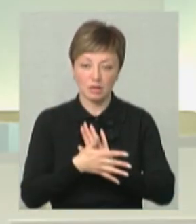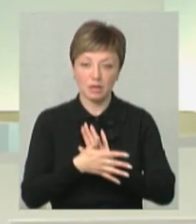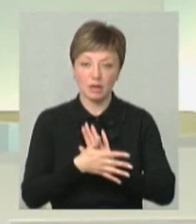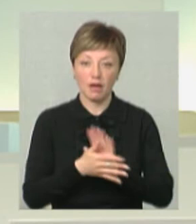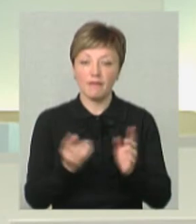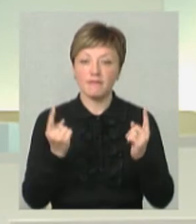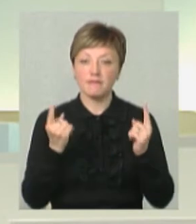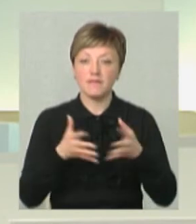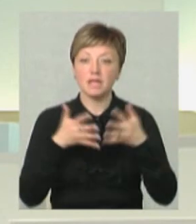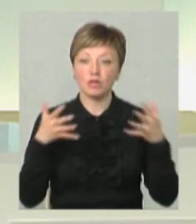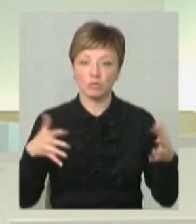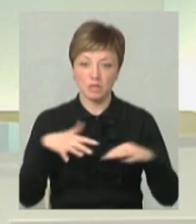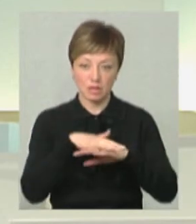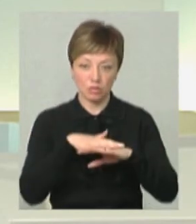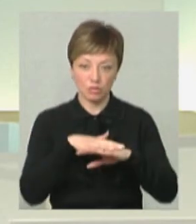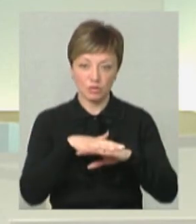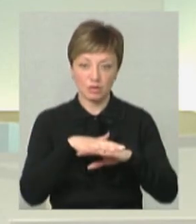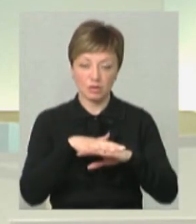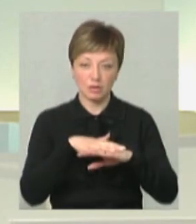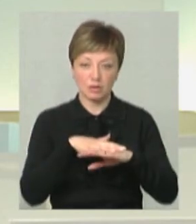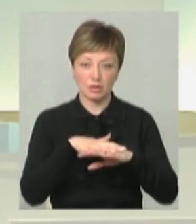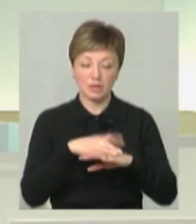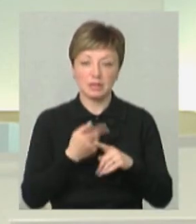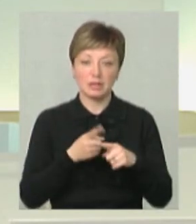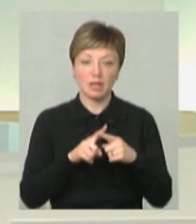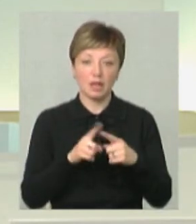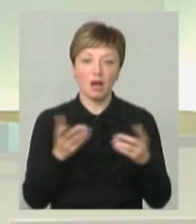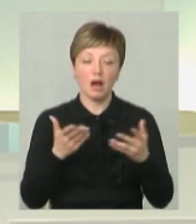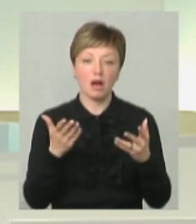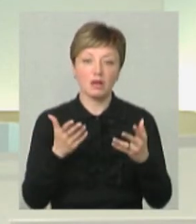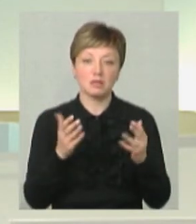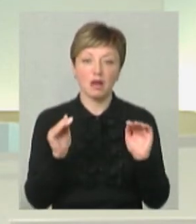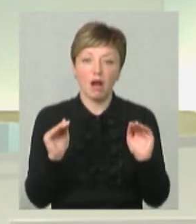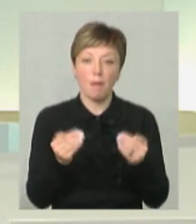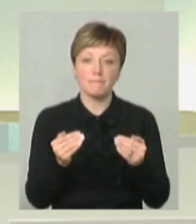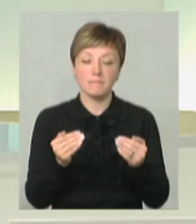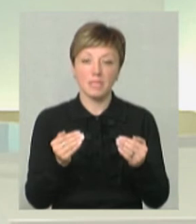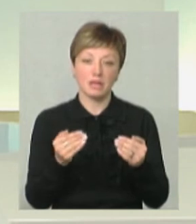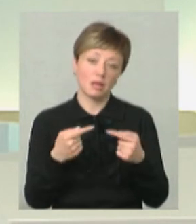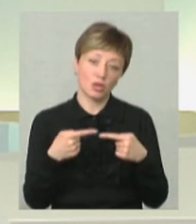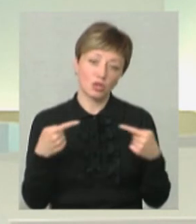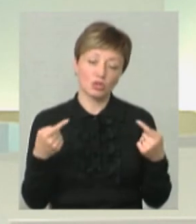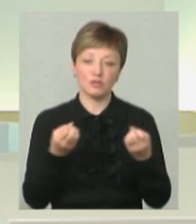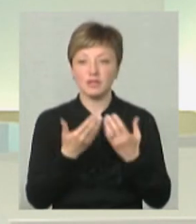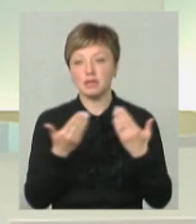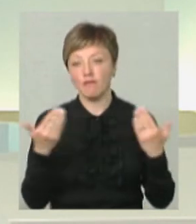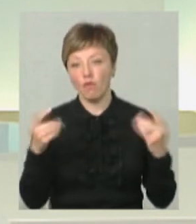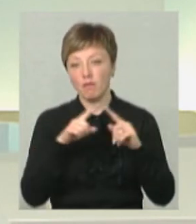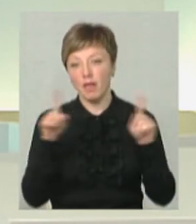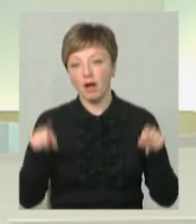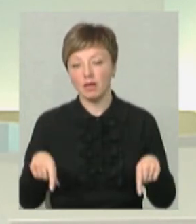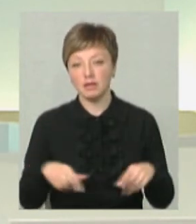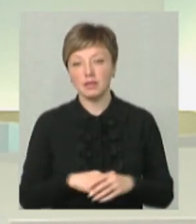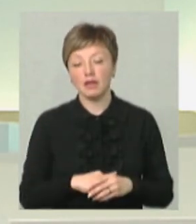тому великому середовищі. В даному випадку це, по суті, якась така камерна, полишається річ, чесно, виставковий плакат. До